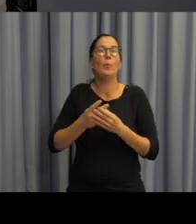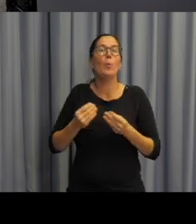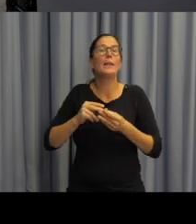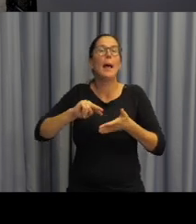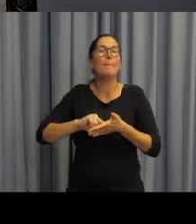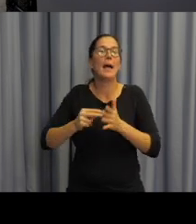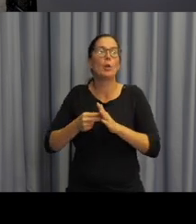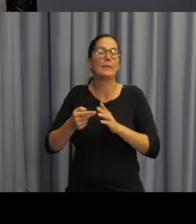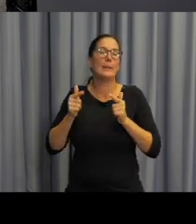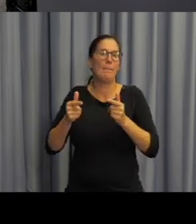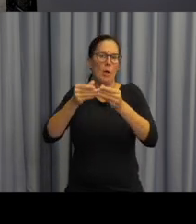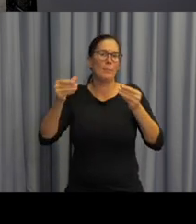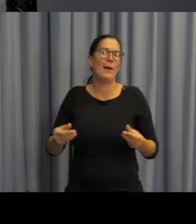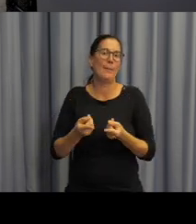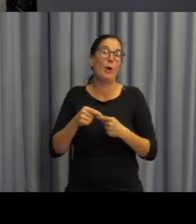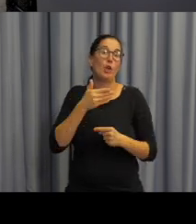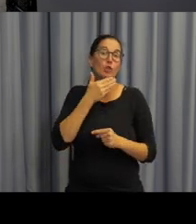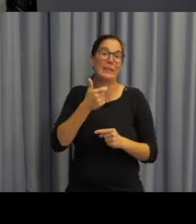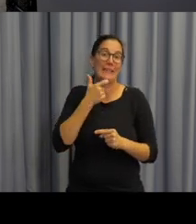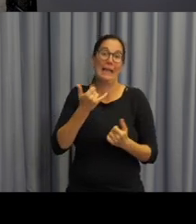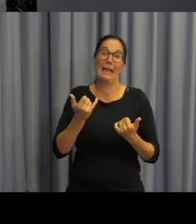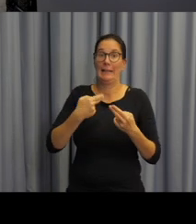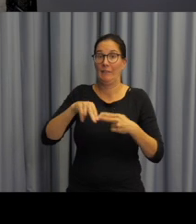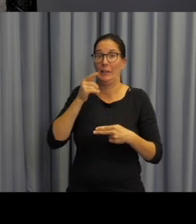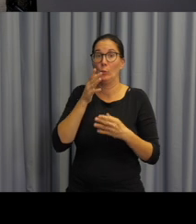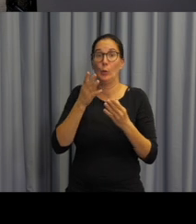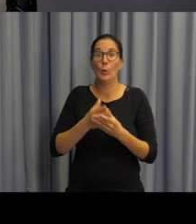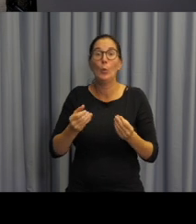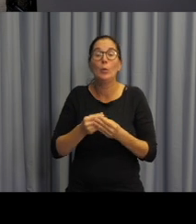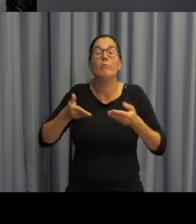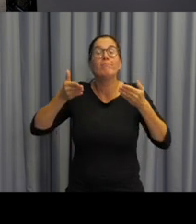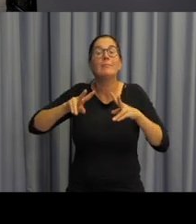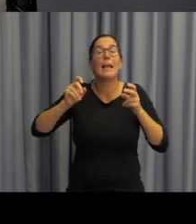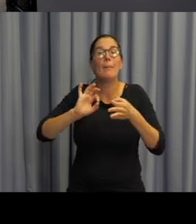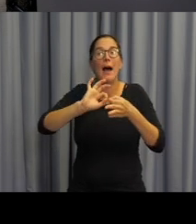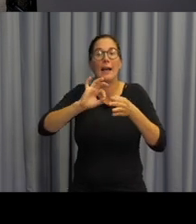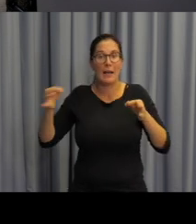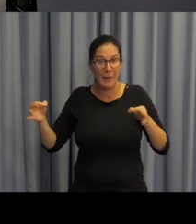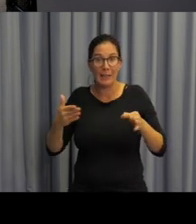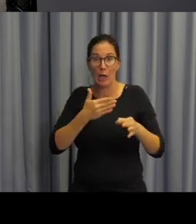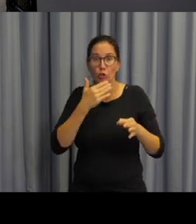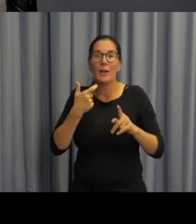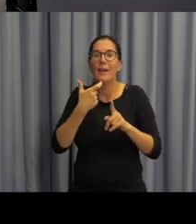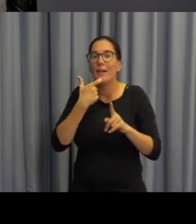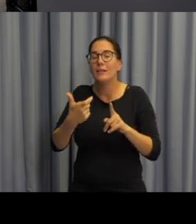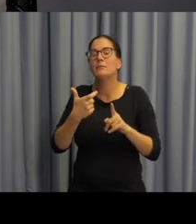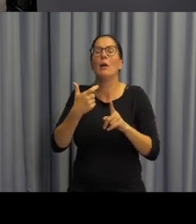já se v tom svém příspěvku teď více zaměřím na gramatiku češtiny a lingvodidaktiku.